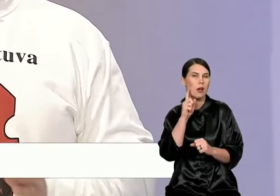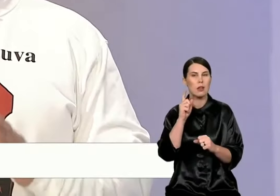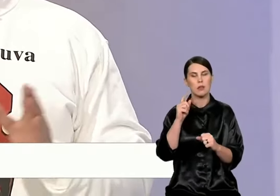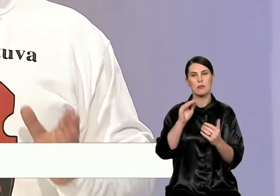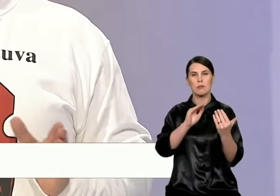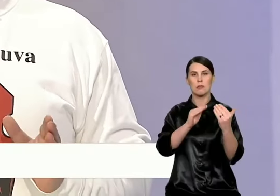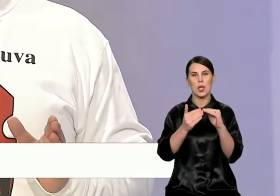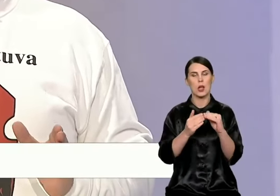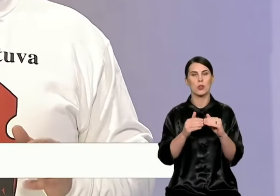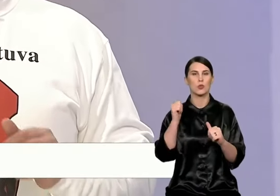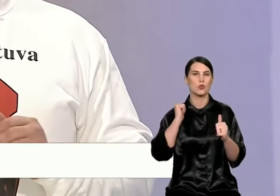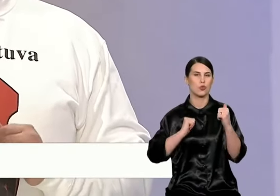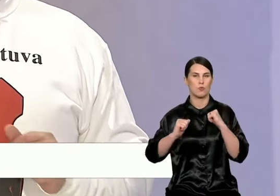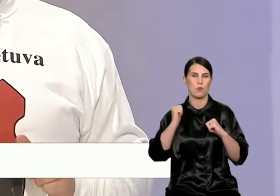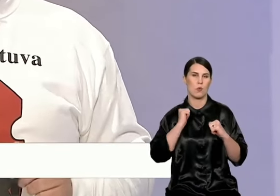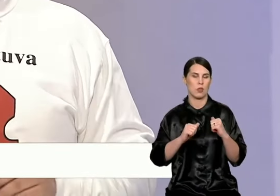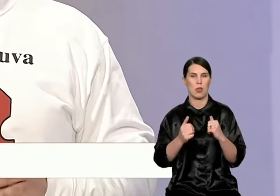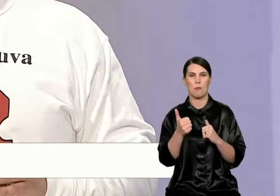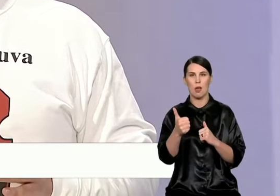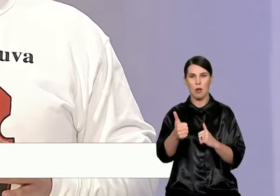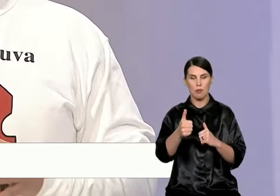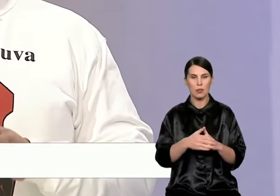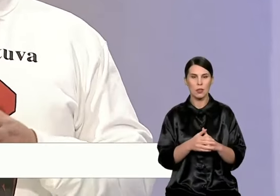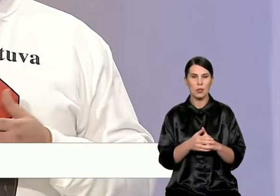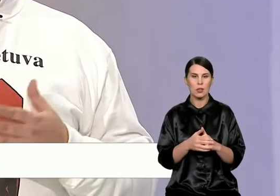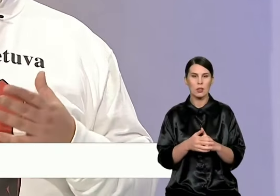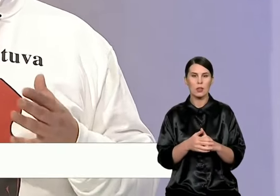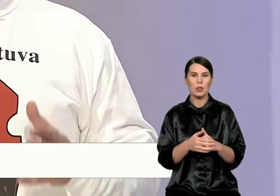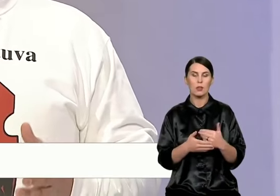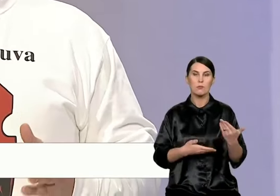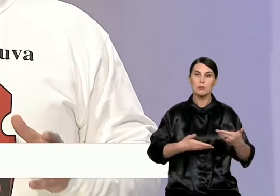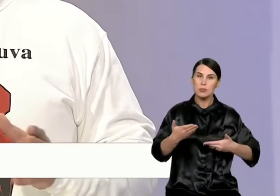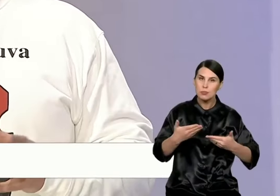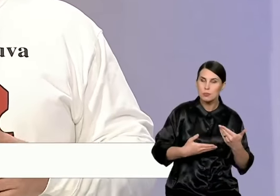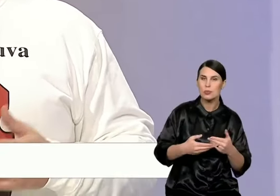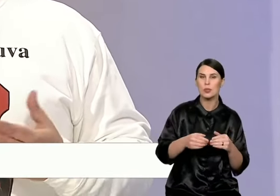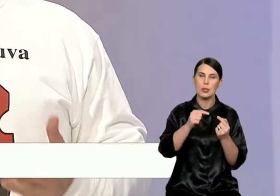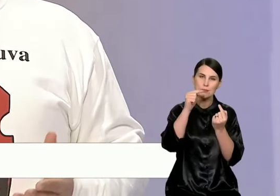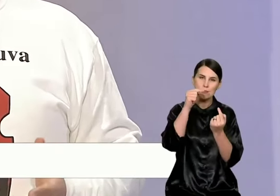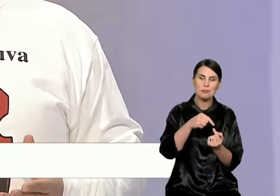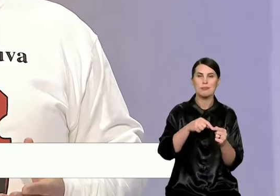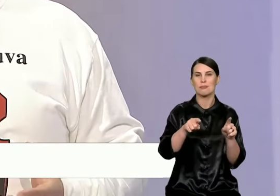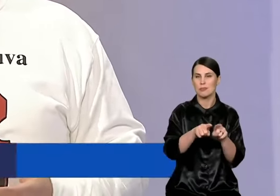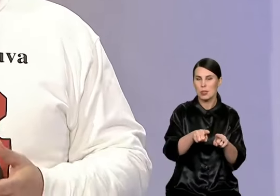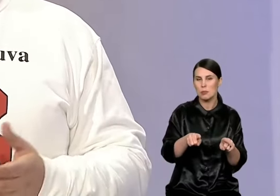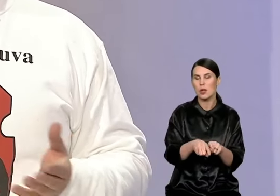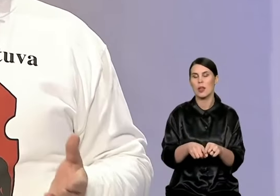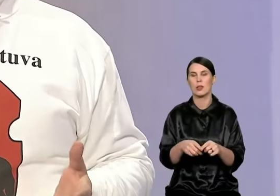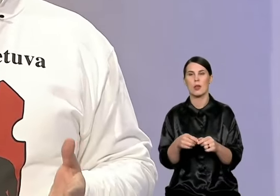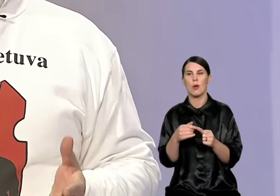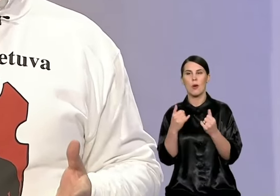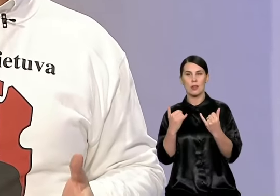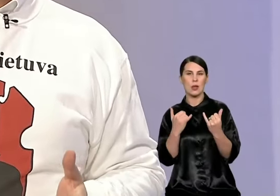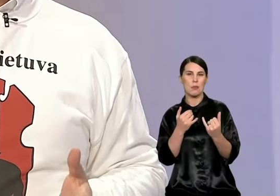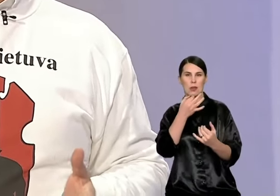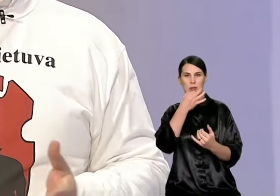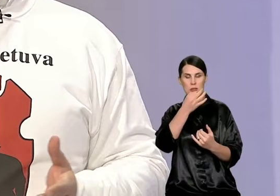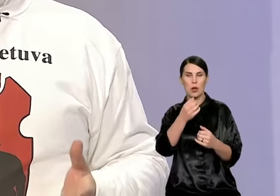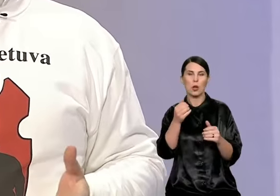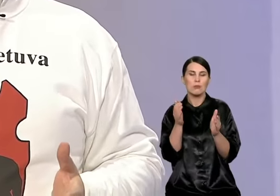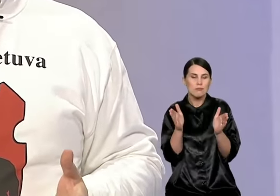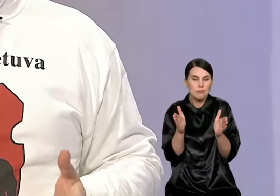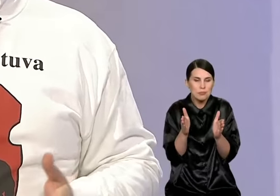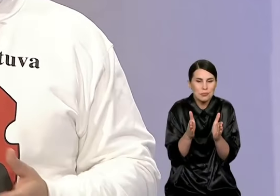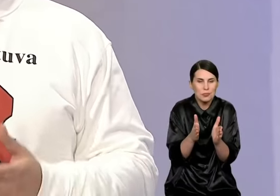visus miestiečius, ne tik įsipeščiosios. Čia, ką kolegos mynė, kad labai gerai, susiaurinsimu, humanizuosim. Galbūt važinėti su